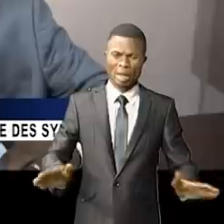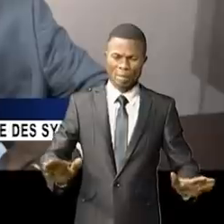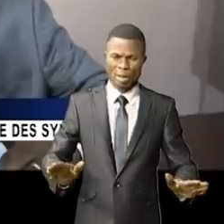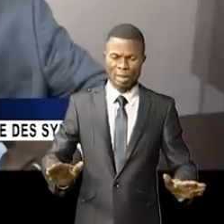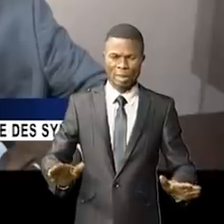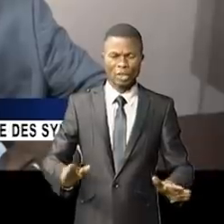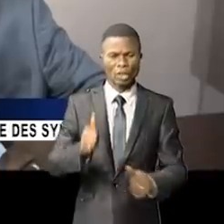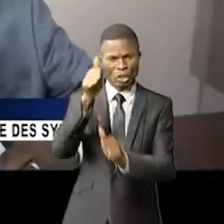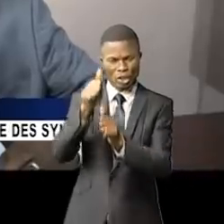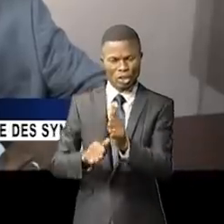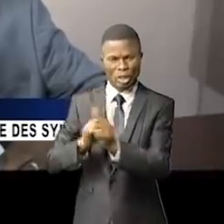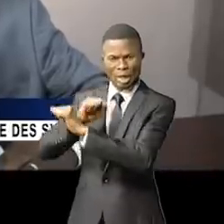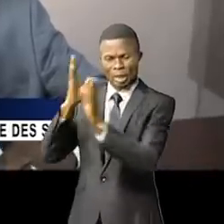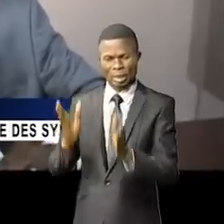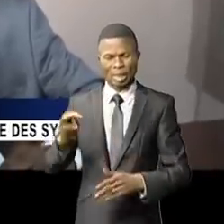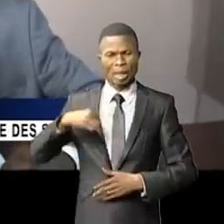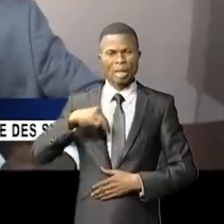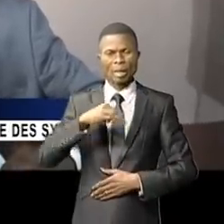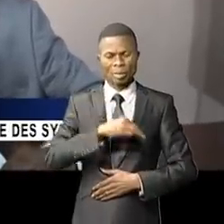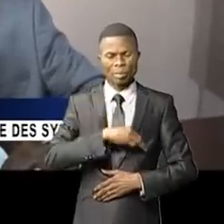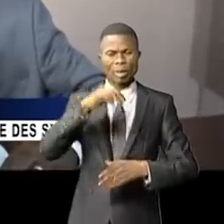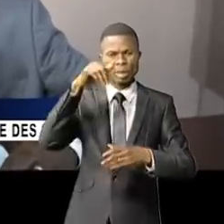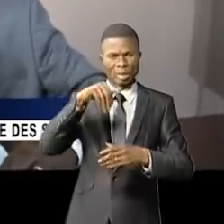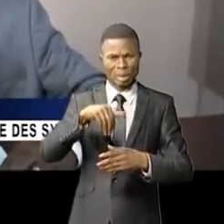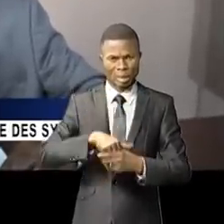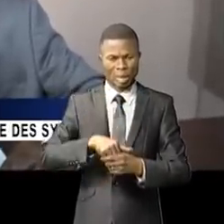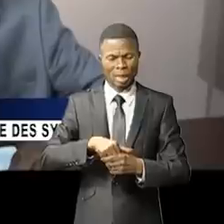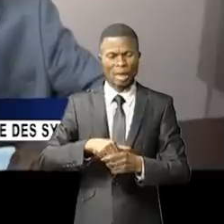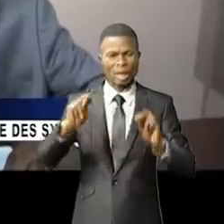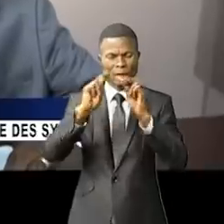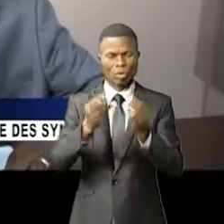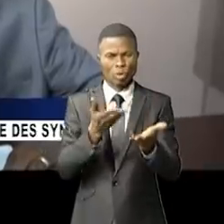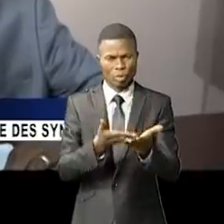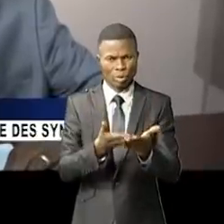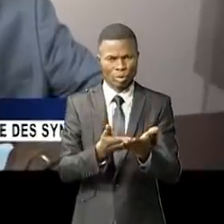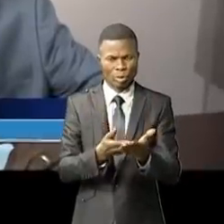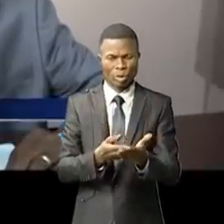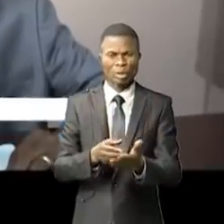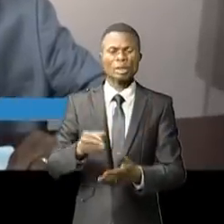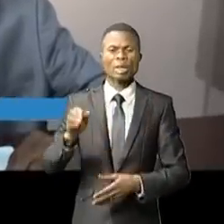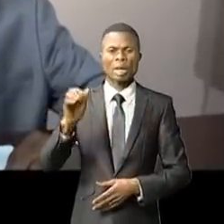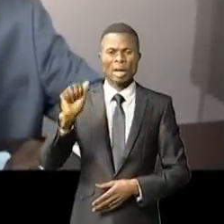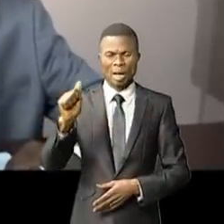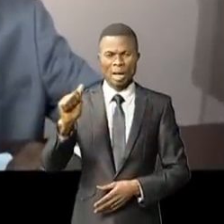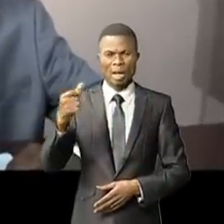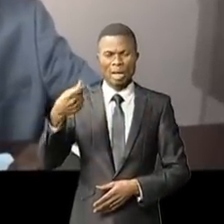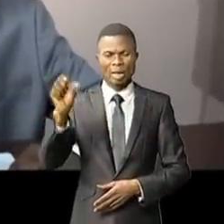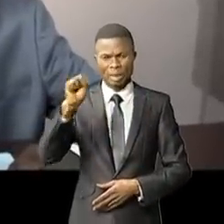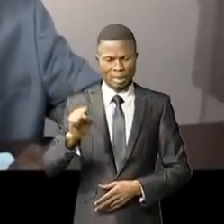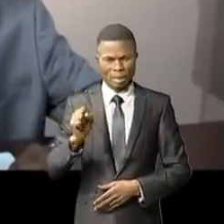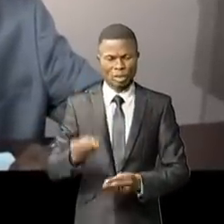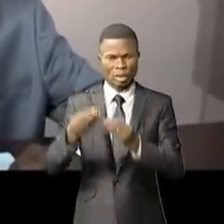de chaque syndicat membre à travers ses représentants. À la geste, en lui confiant la